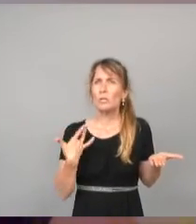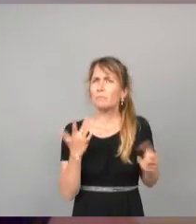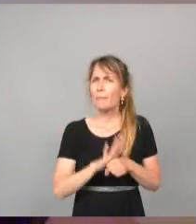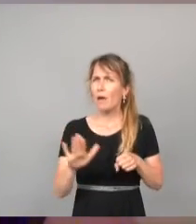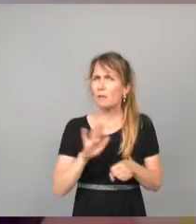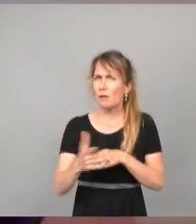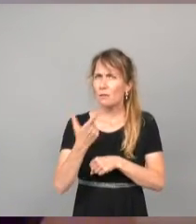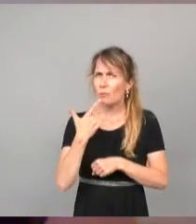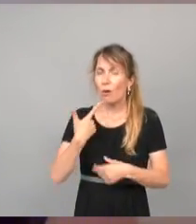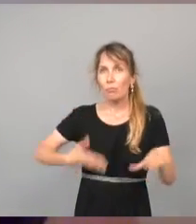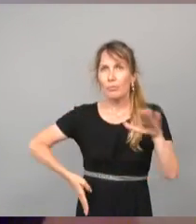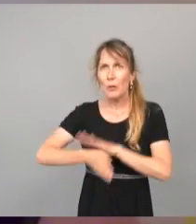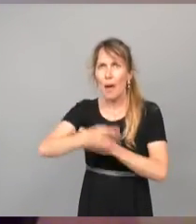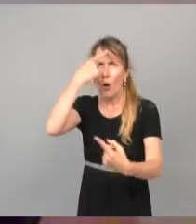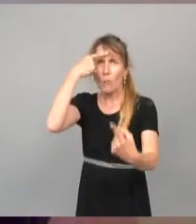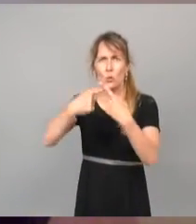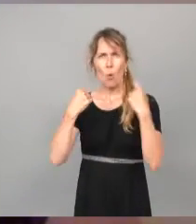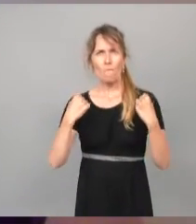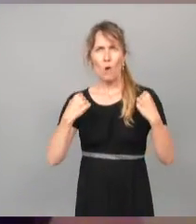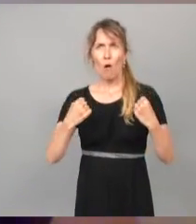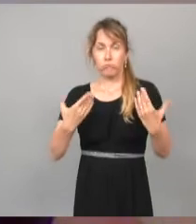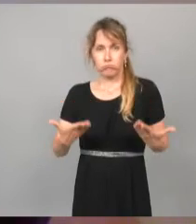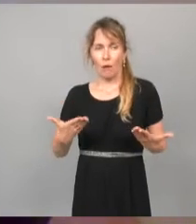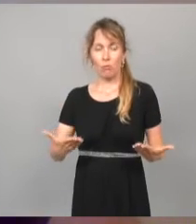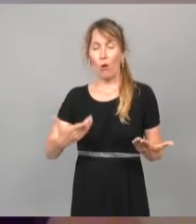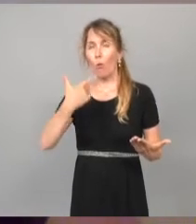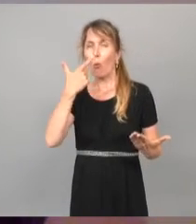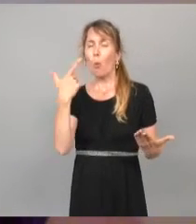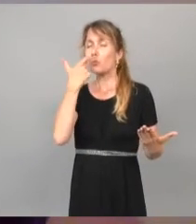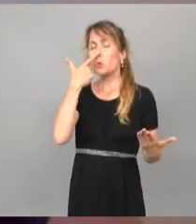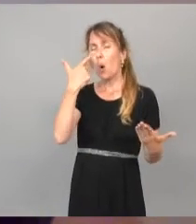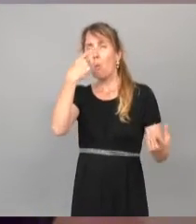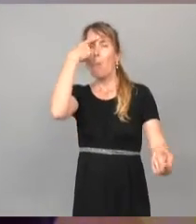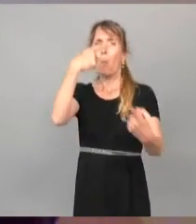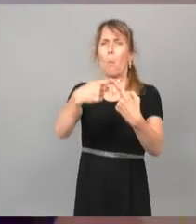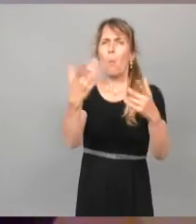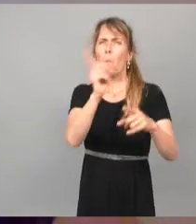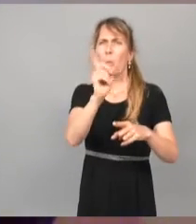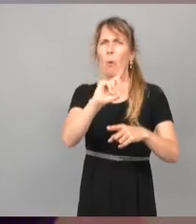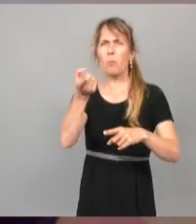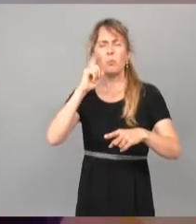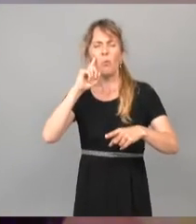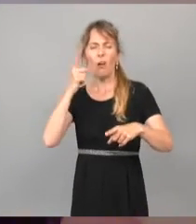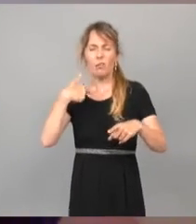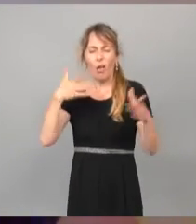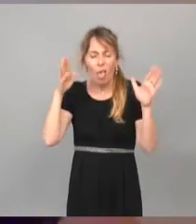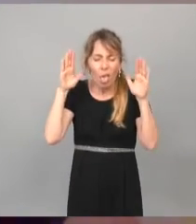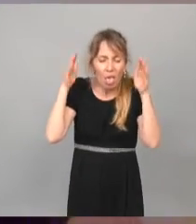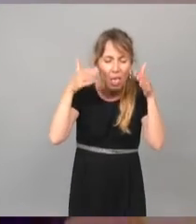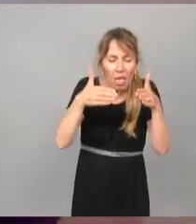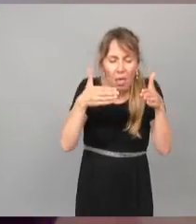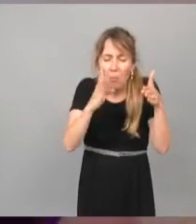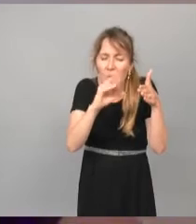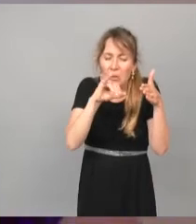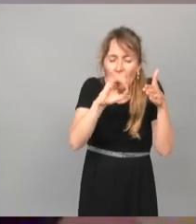'ambition initiale qui serait, selon vous, Monsieur le Grand, trop restrictive, qui enfermerait dans un carcan pour reprendre vos